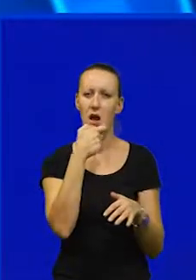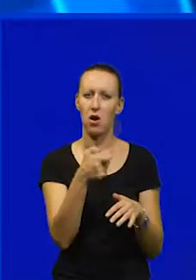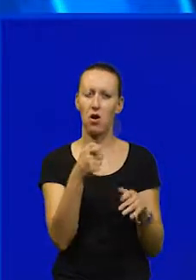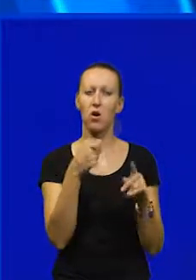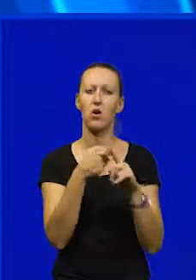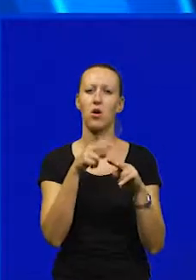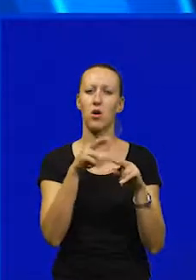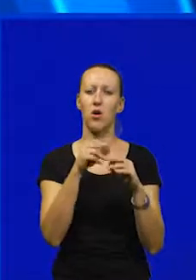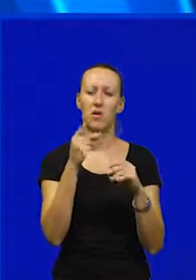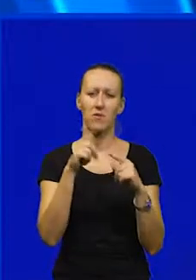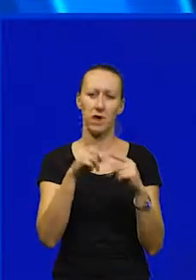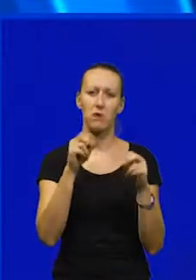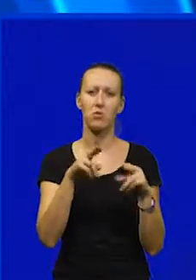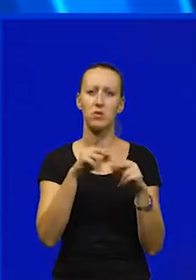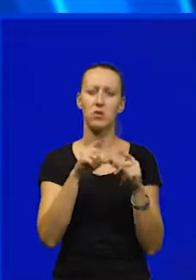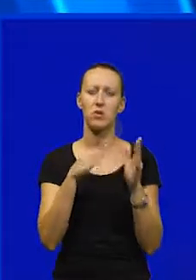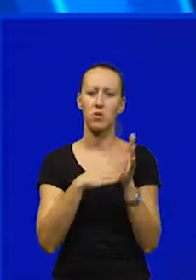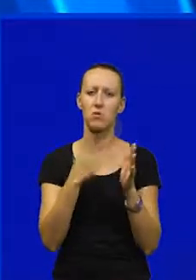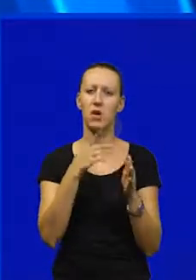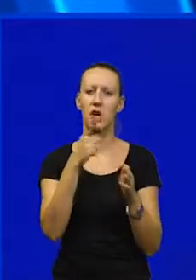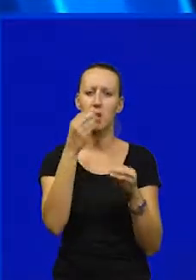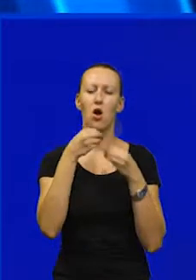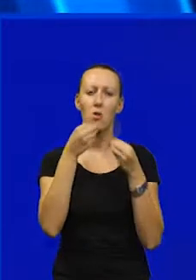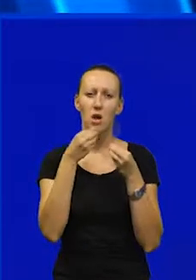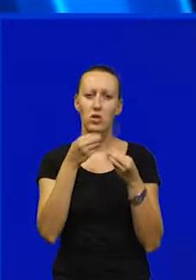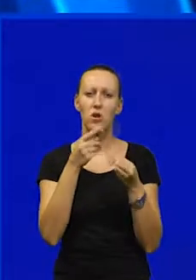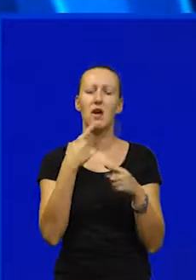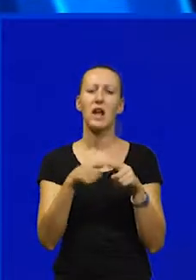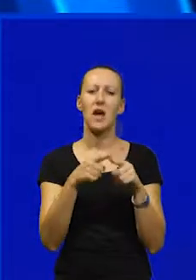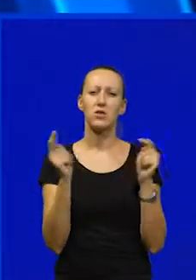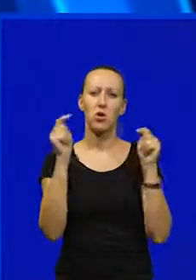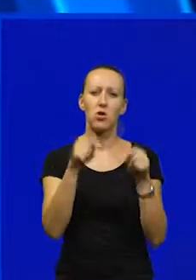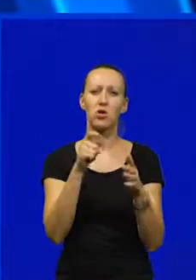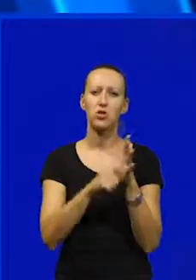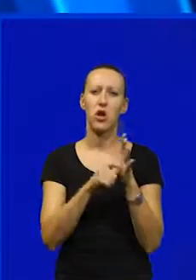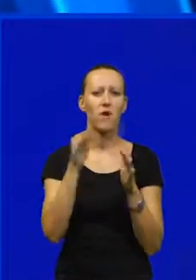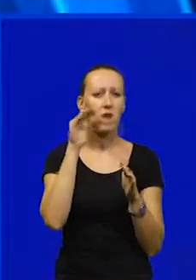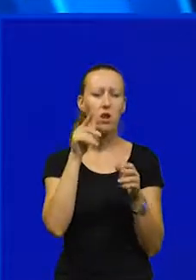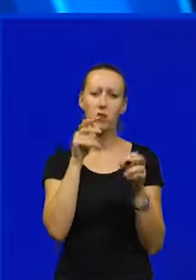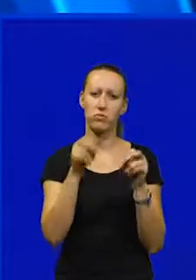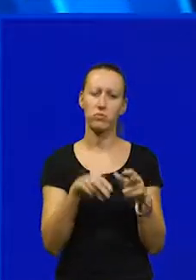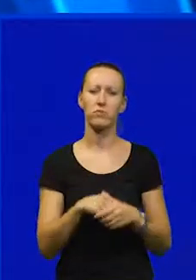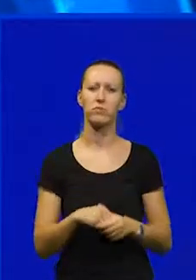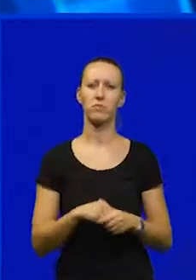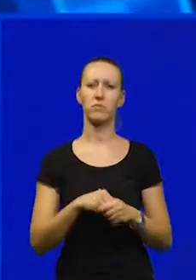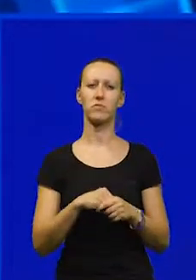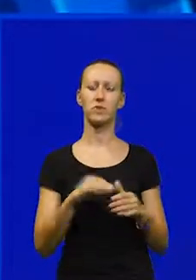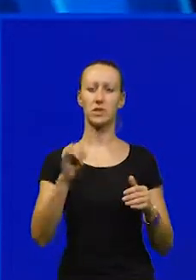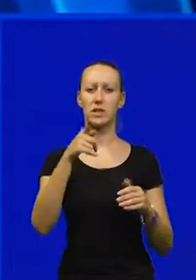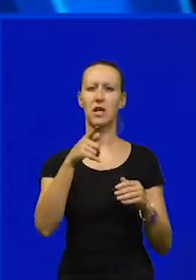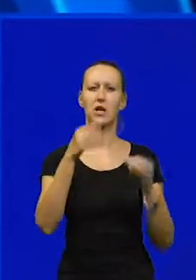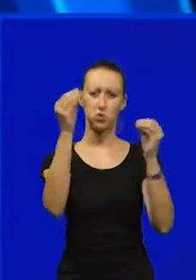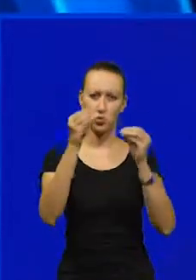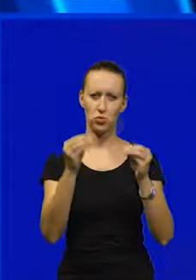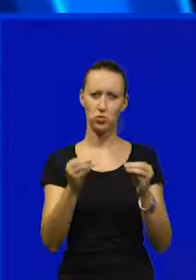Darka Horvata na pulskom forumu kada je objašnjavao razloge dolaska članova vlade u pulu Da sa akterima procesa